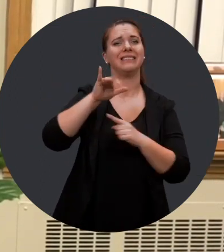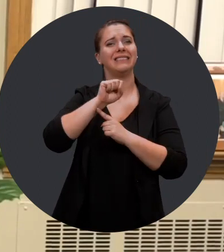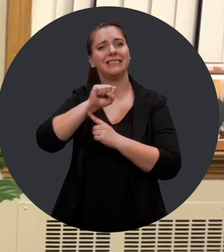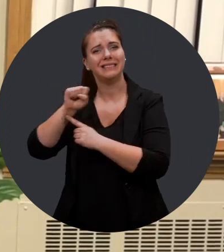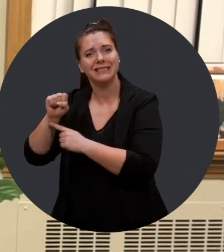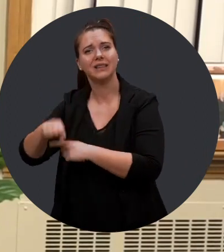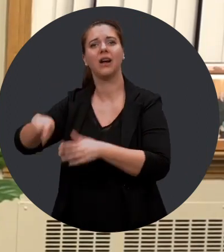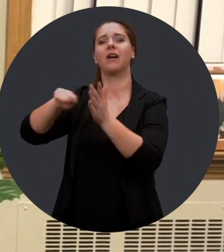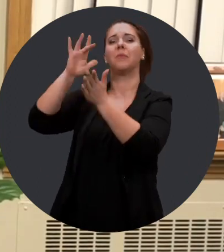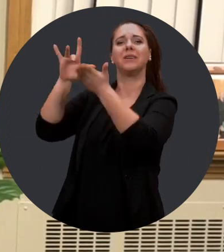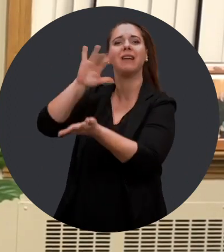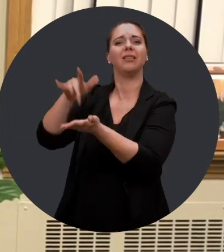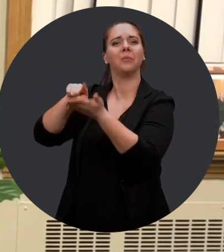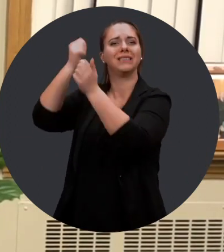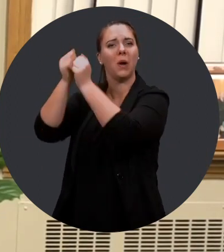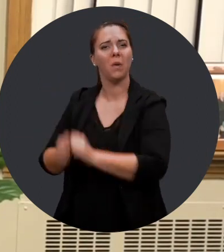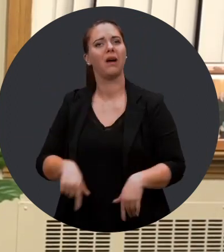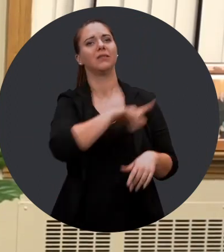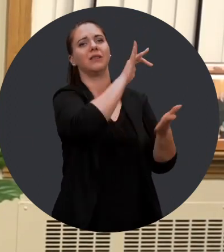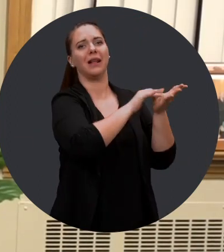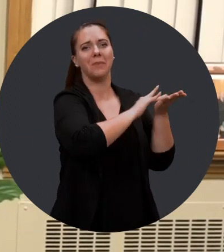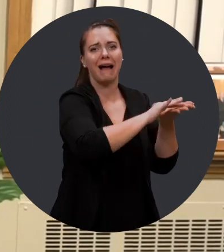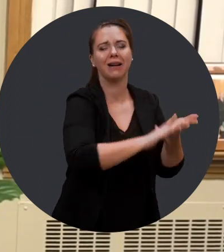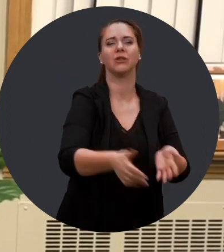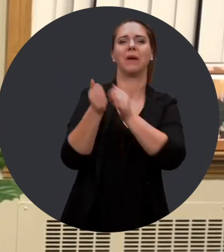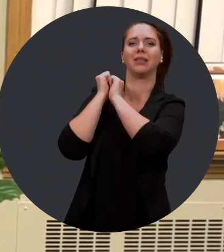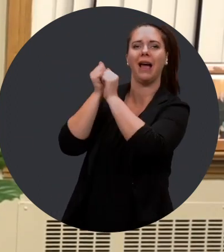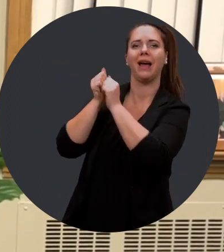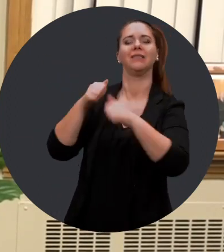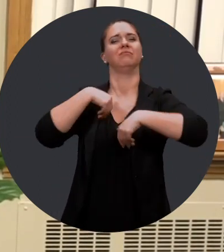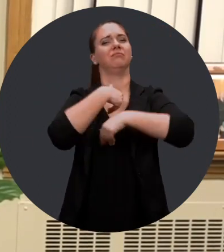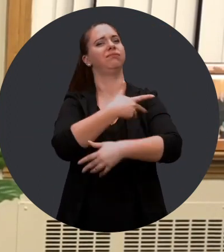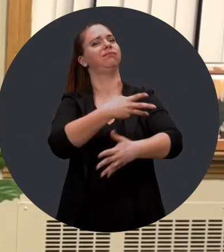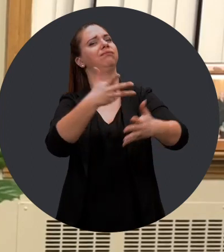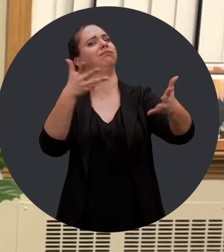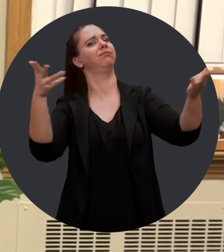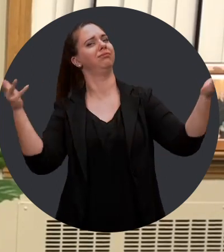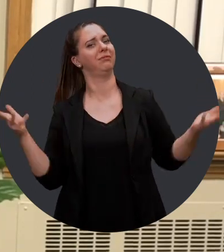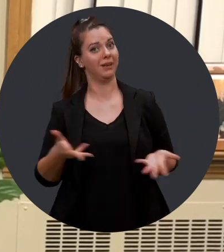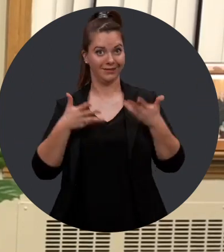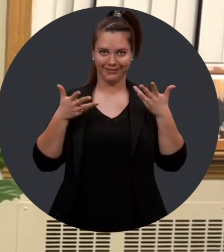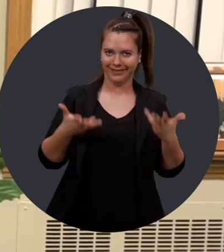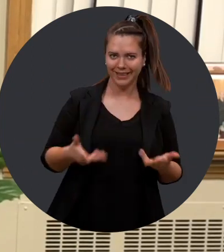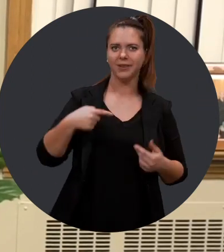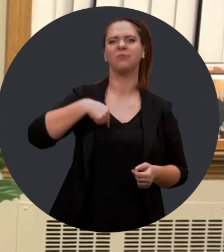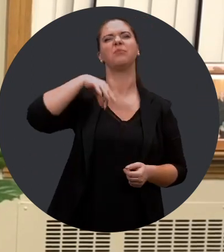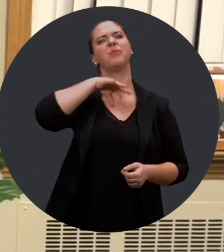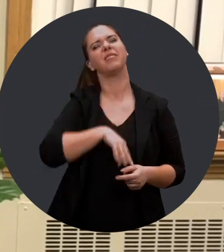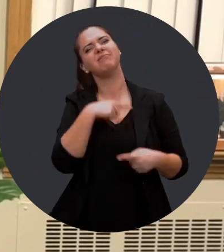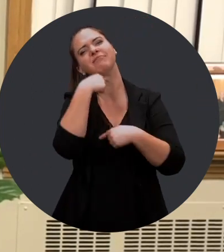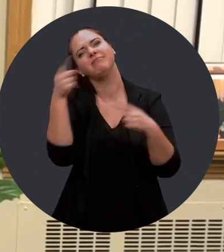réadaptation et de l'Institut Louis Braille qui font des partenaires de choix dans ce projet d'envergure. D'ailleurs,